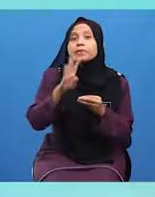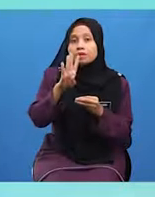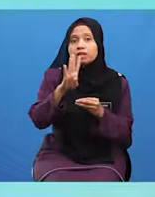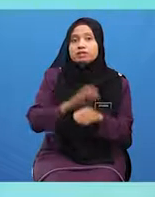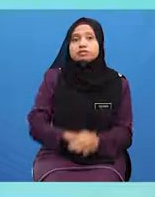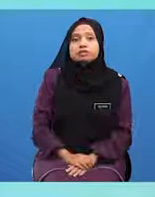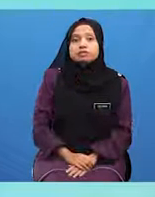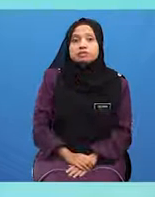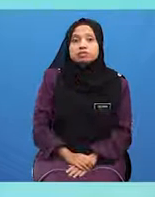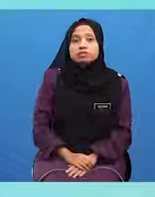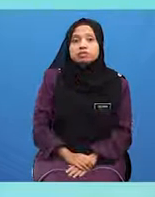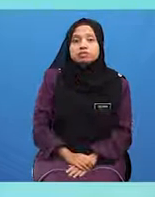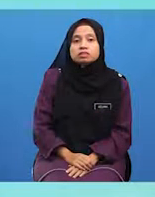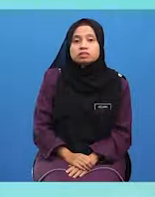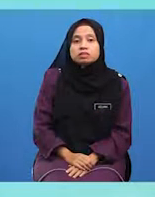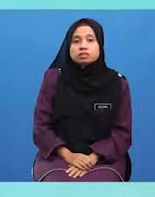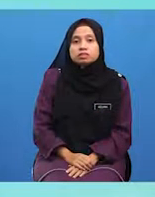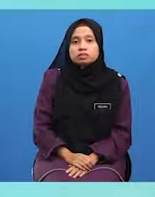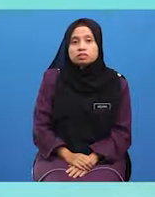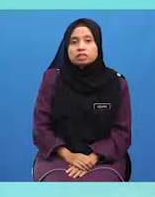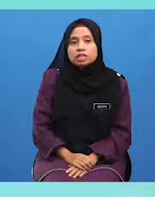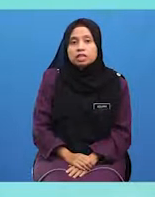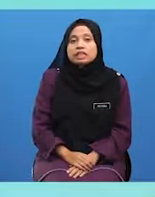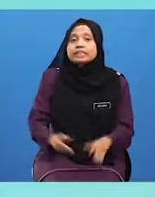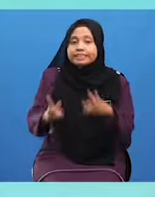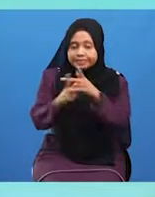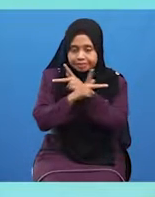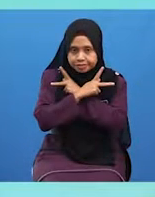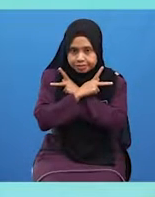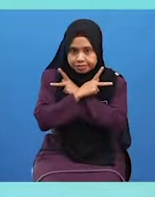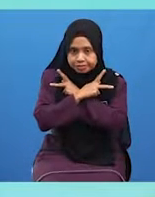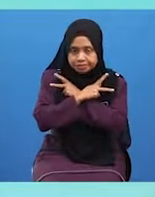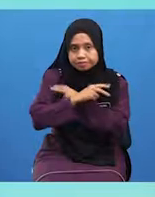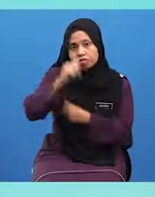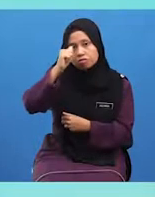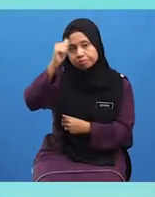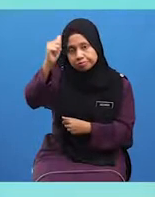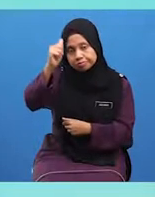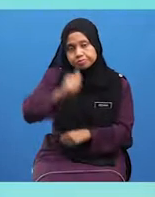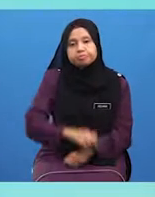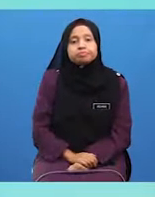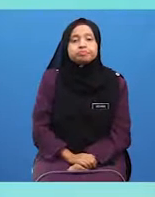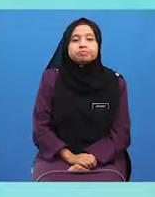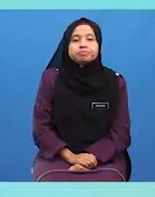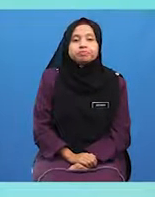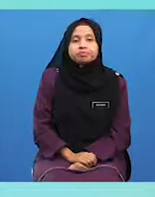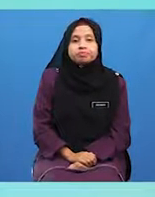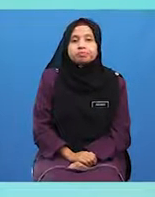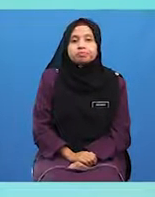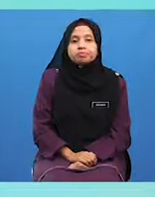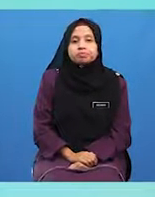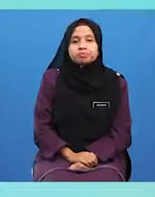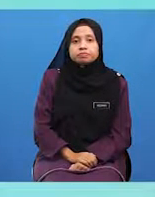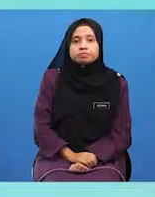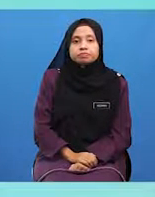Akhir Sekali Dikasihi Dan Direbaik Oleh Allah Subhanahu Wa Ta'ala